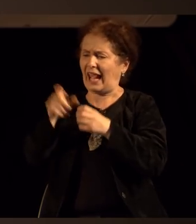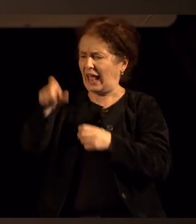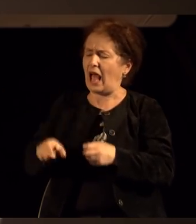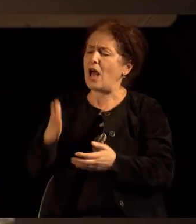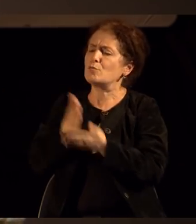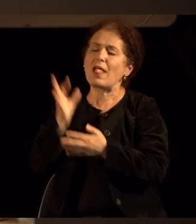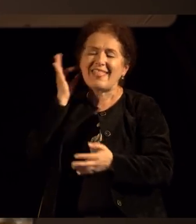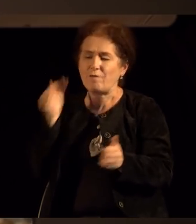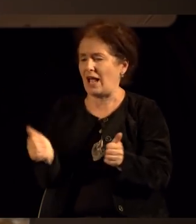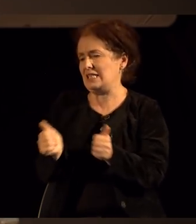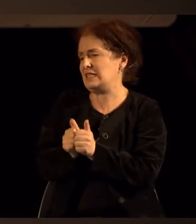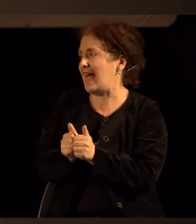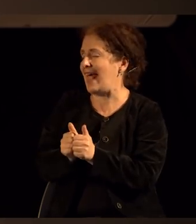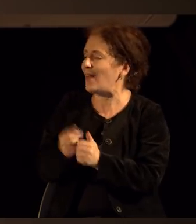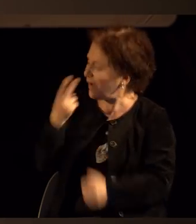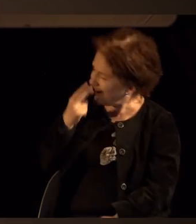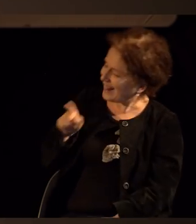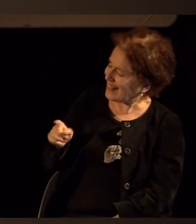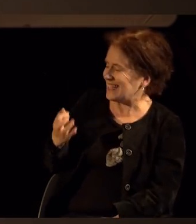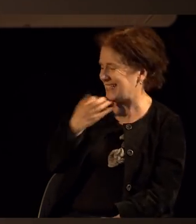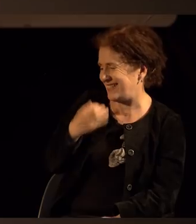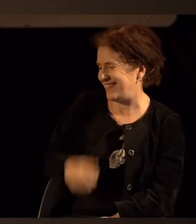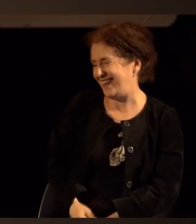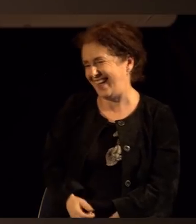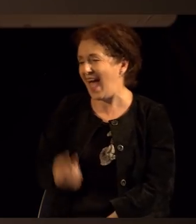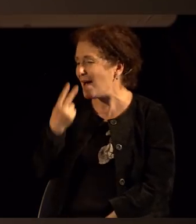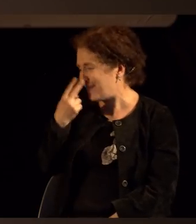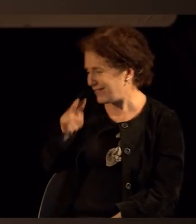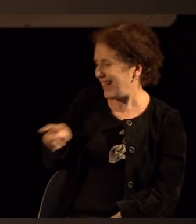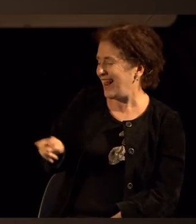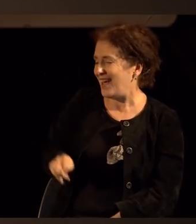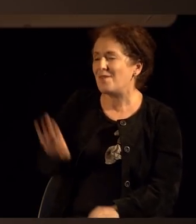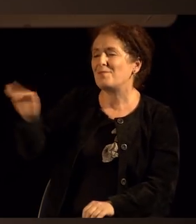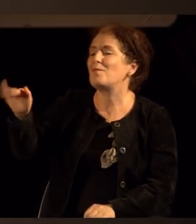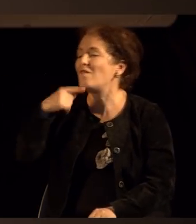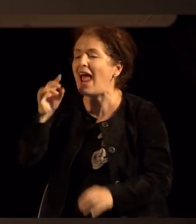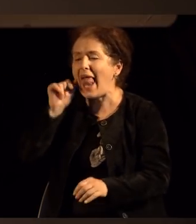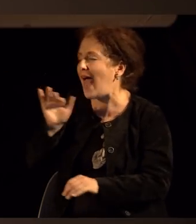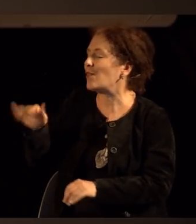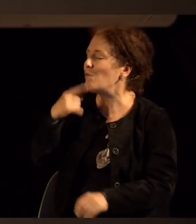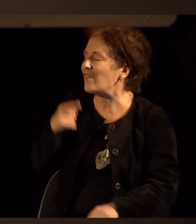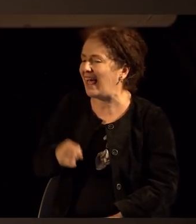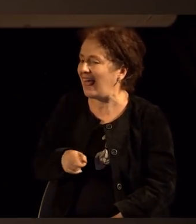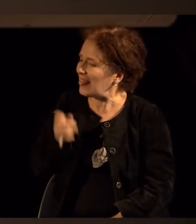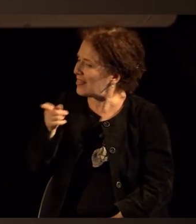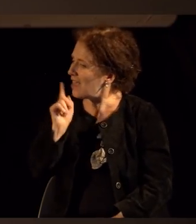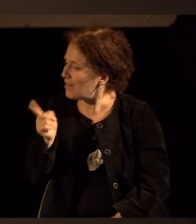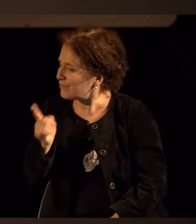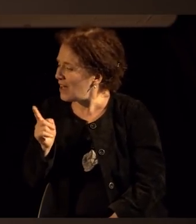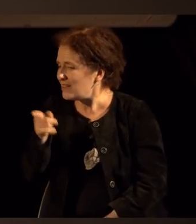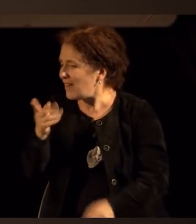луѓето се посмајвале со него и сакали да го исмејат и му префрлили. Ари Стип, ќе страдаш?